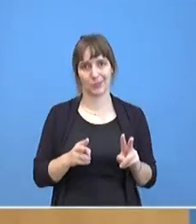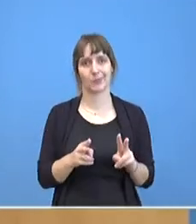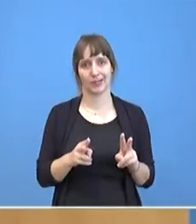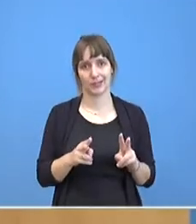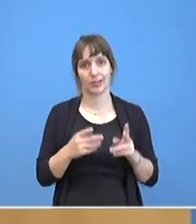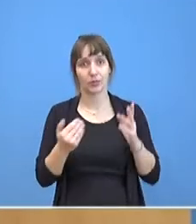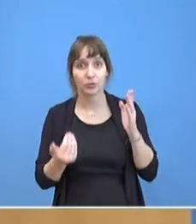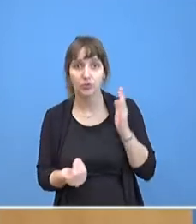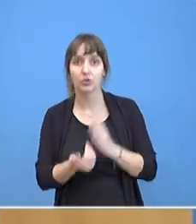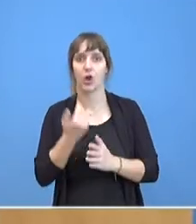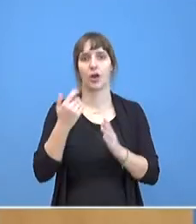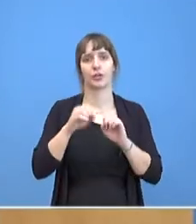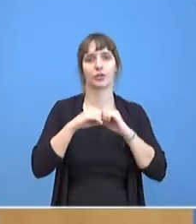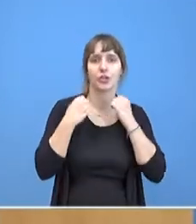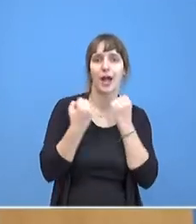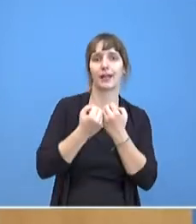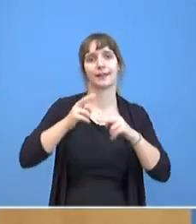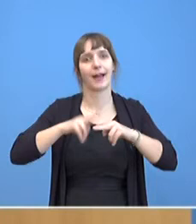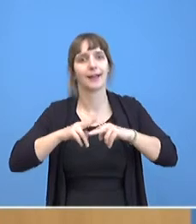neue staatliche Garantien.